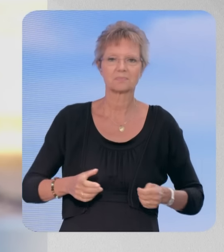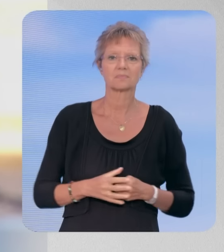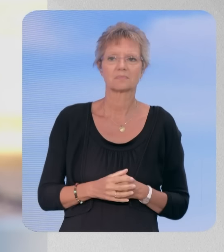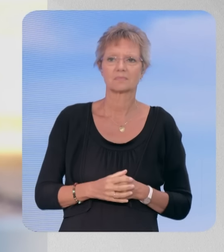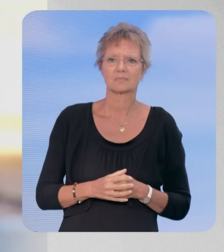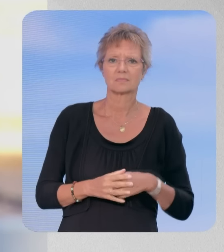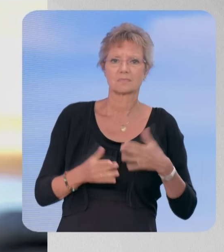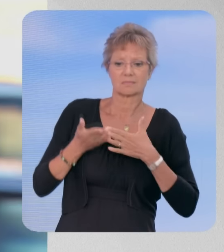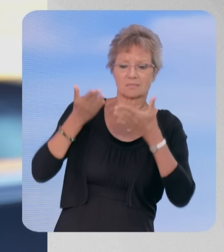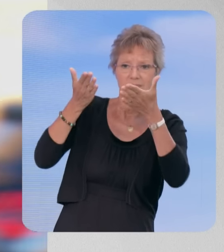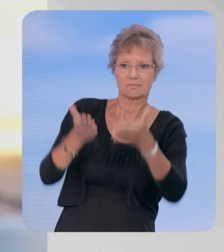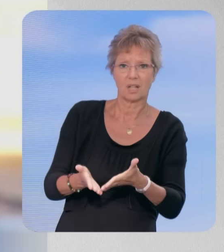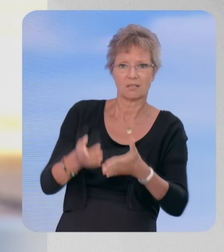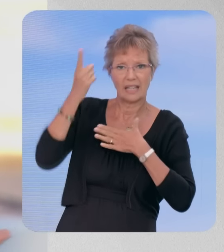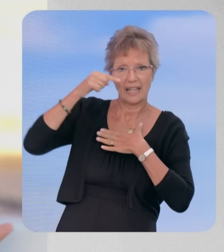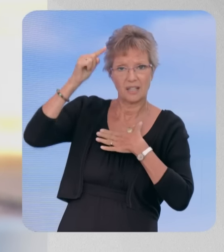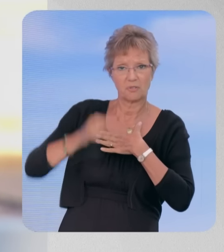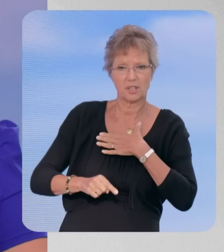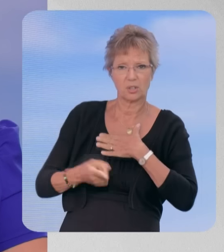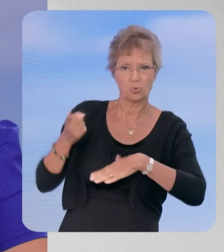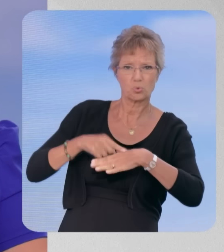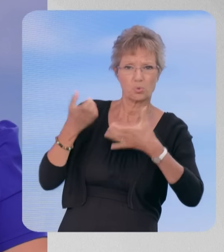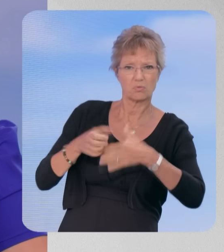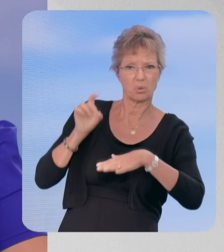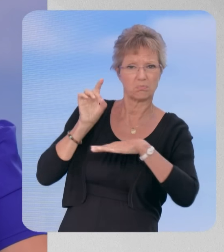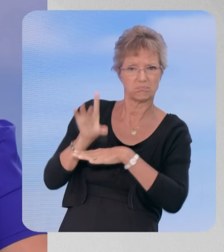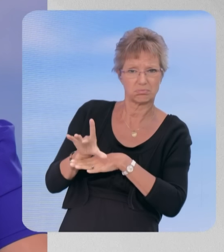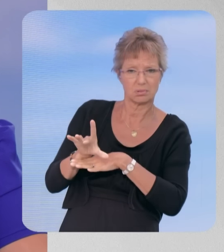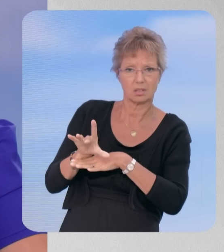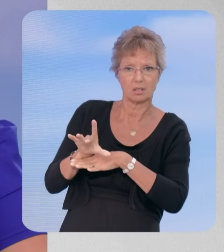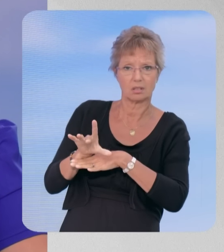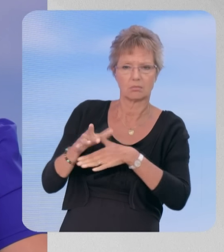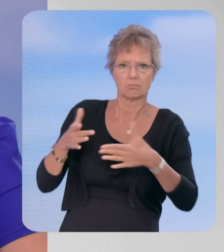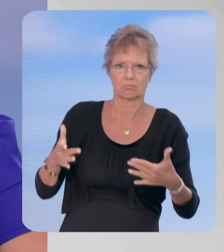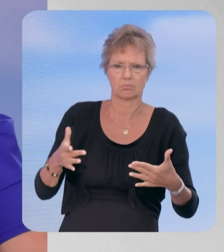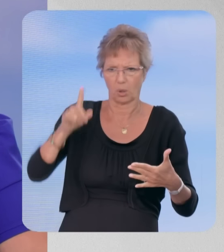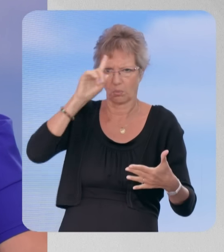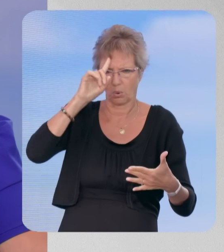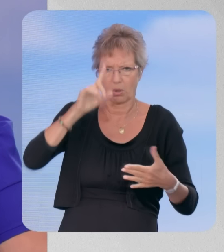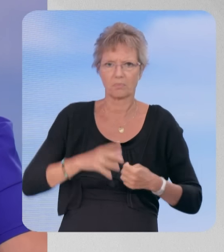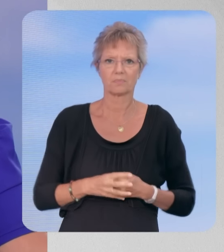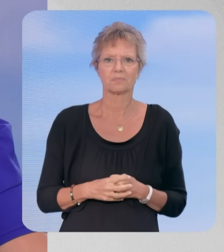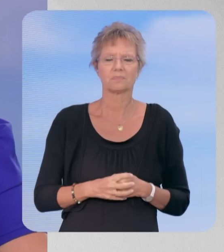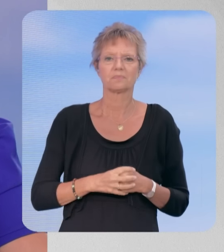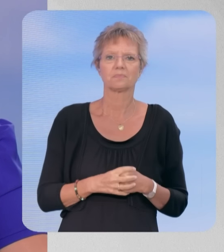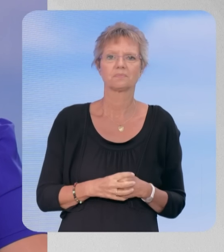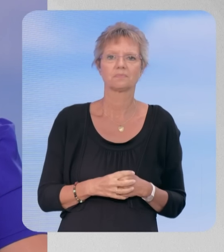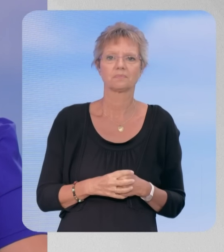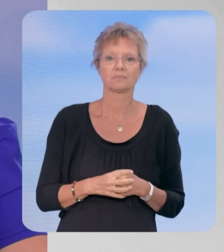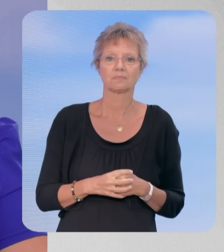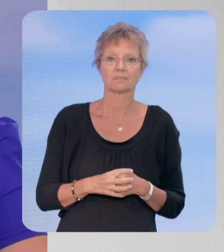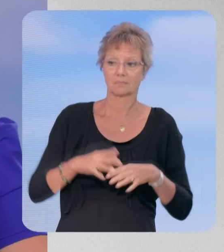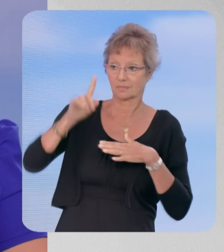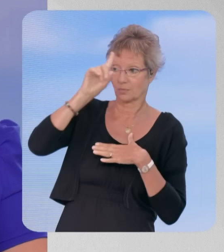pourquoi rejeter, avant même qu'il se soit exprimé, finalement le fait qu'il puisse devenir le futur Premier ministre ? Eh bien, tout